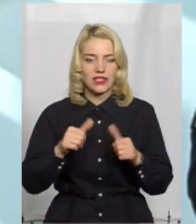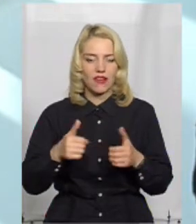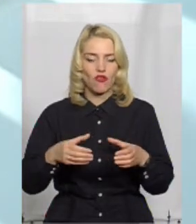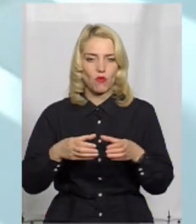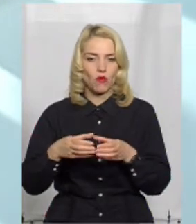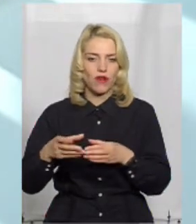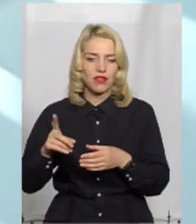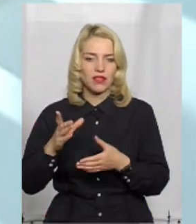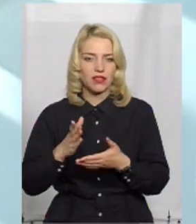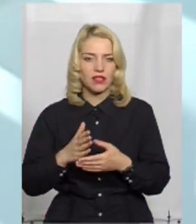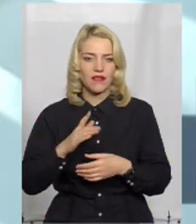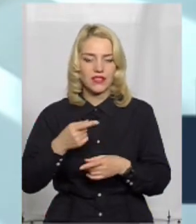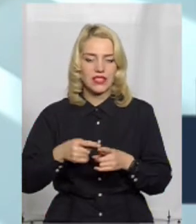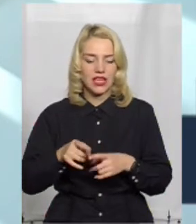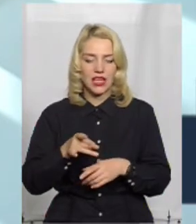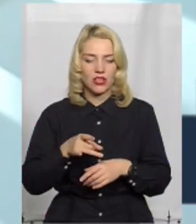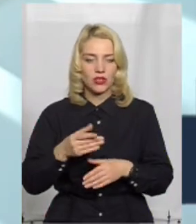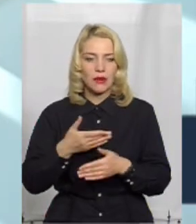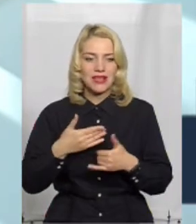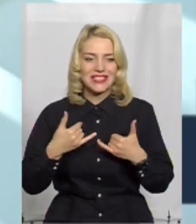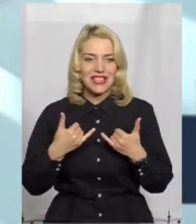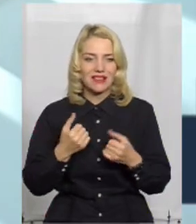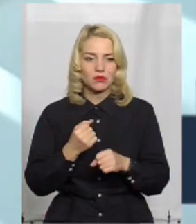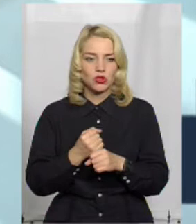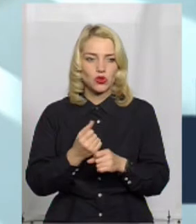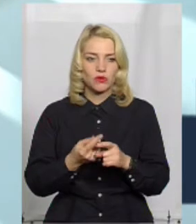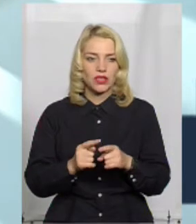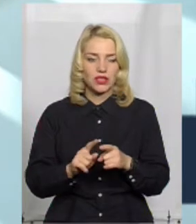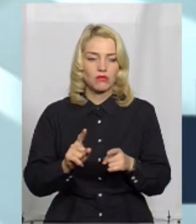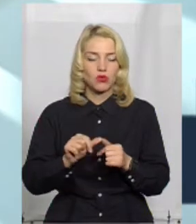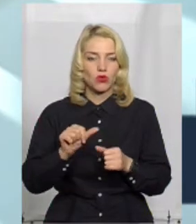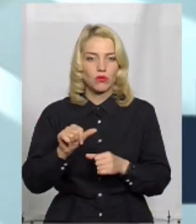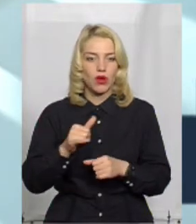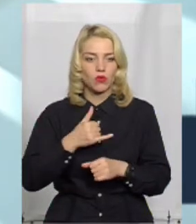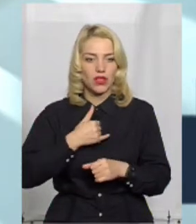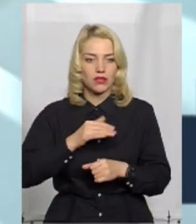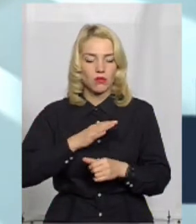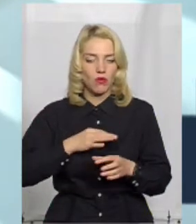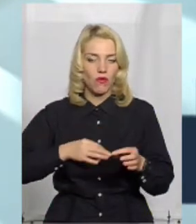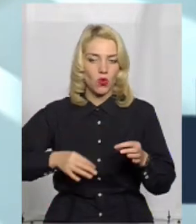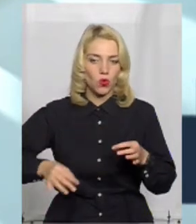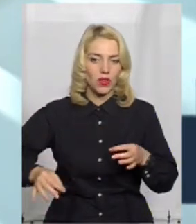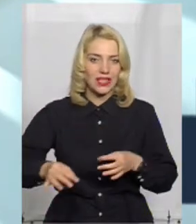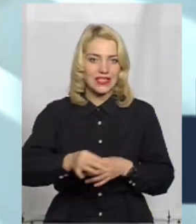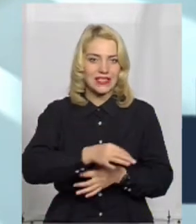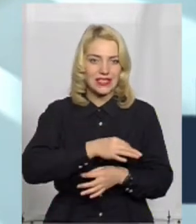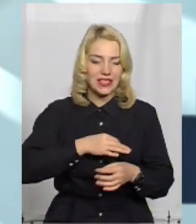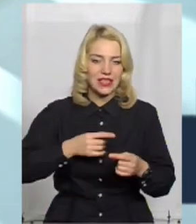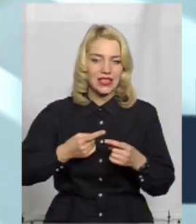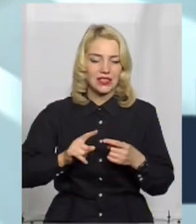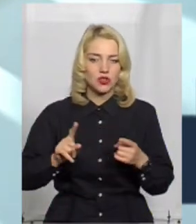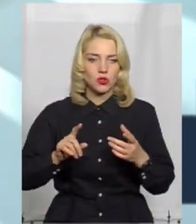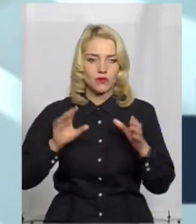цих районах. І ми зараз працюємо над тим, от, зокрема, недавно був у нас круглий стіл, над тим, щоб в